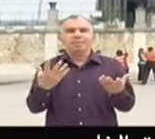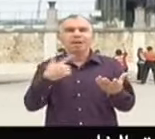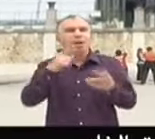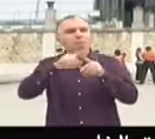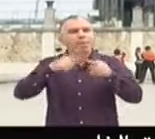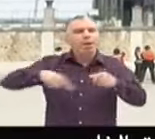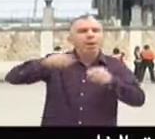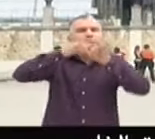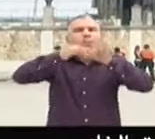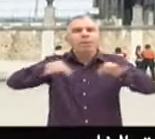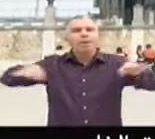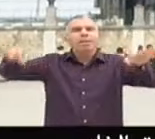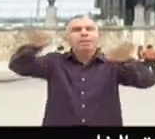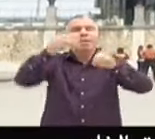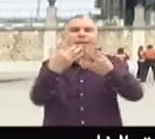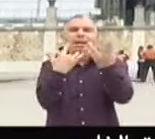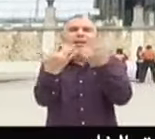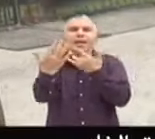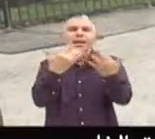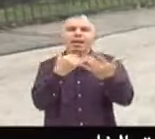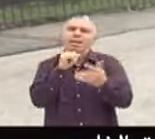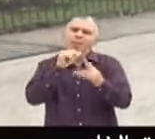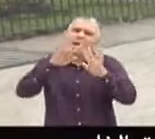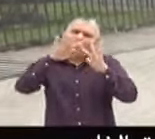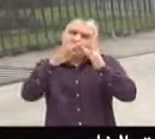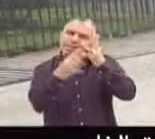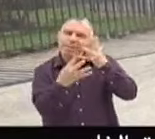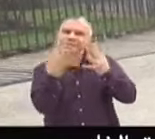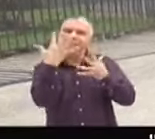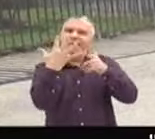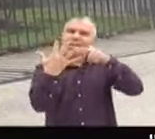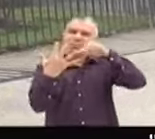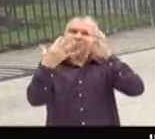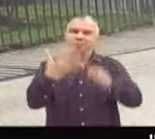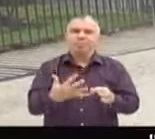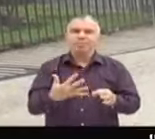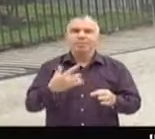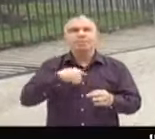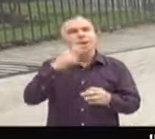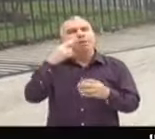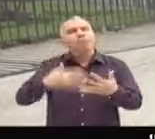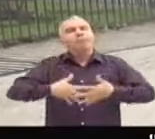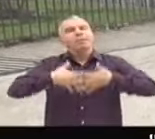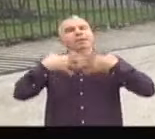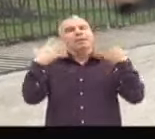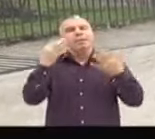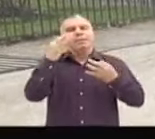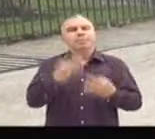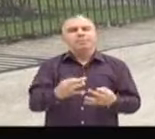l'espace vert le plus grand du cinquième. Ah, c'est tout du taïfi.